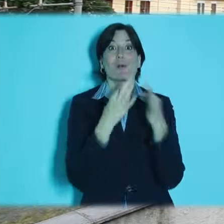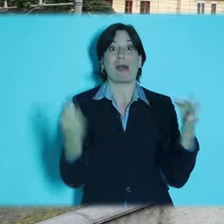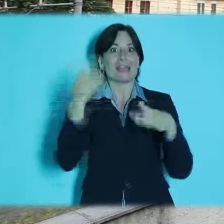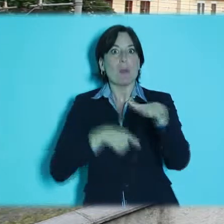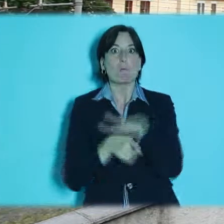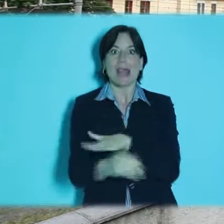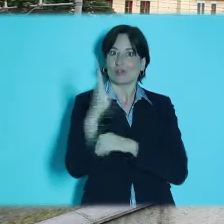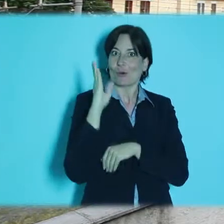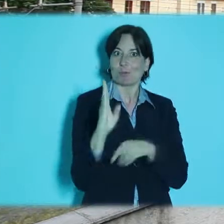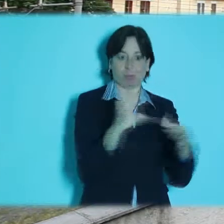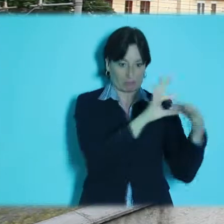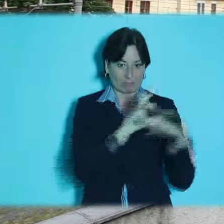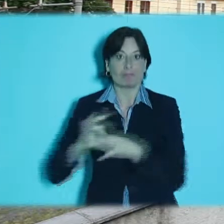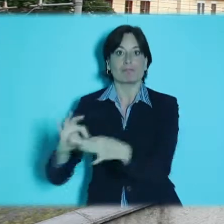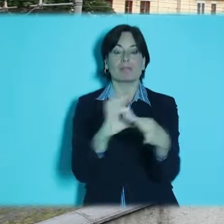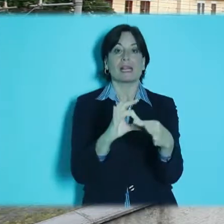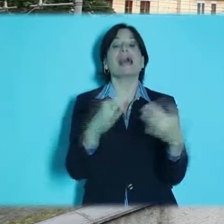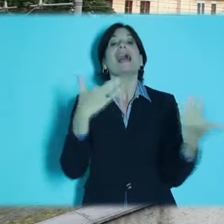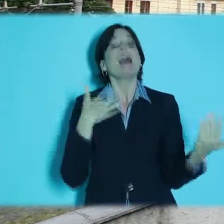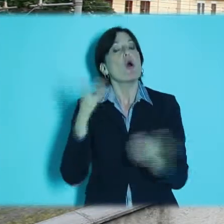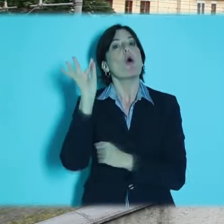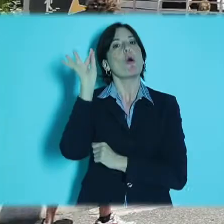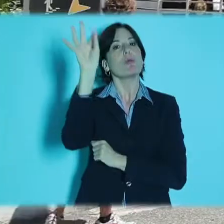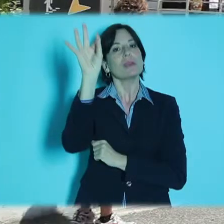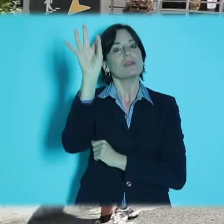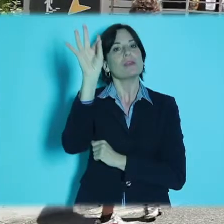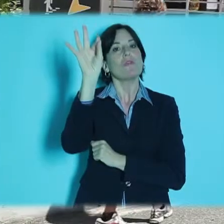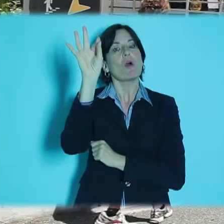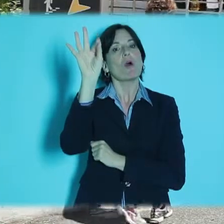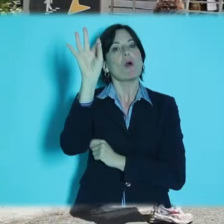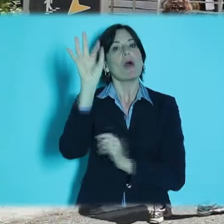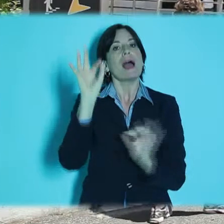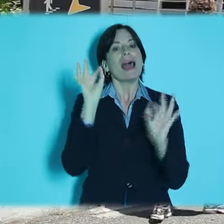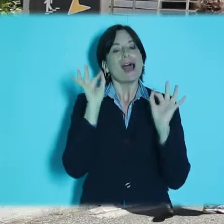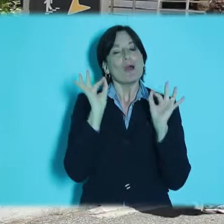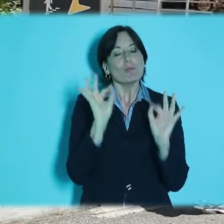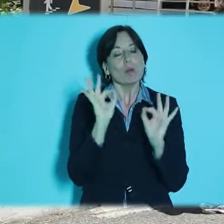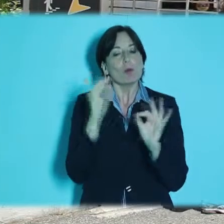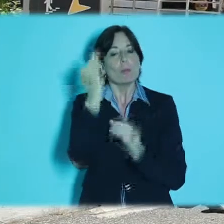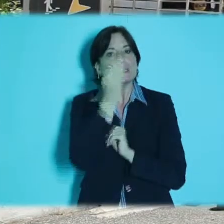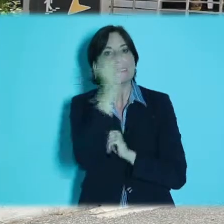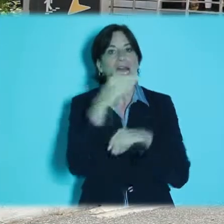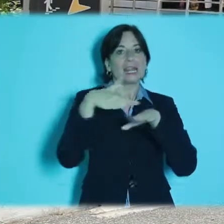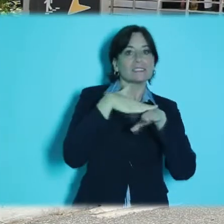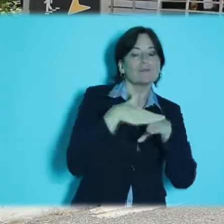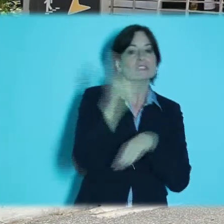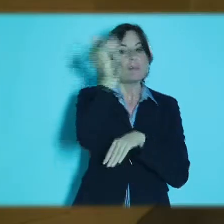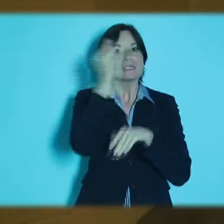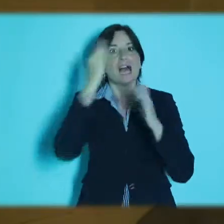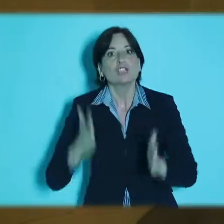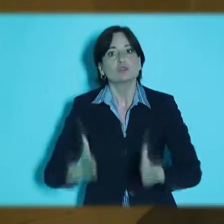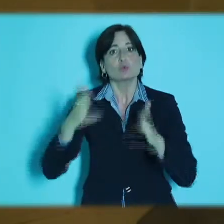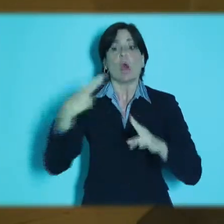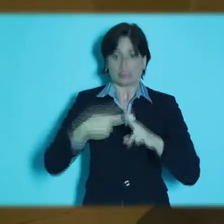collegato attraverso la linea metropolitana B. Il nostro obiettivo è proprio quello di intervenire con quei